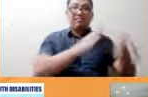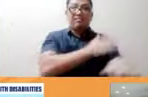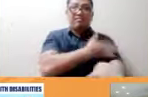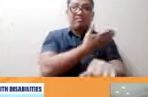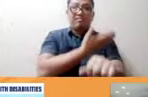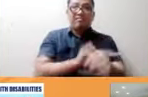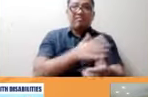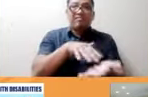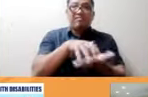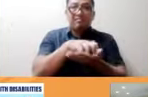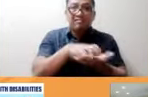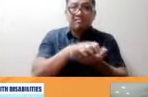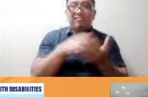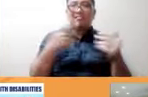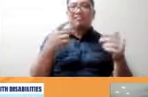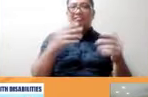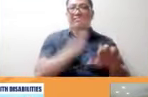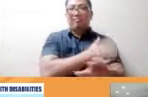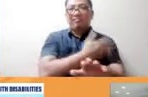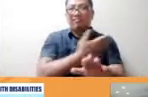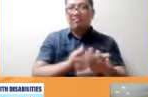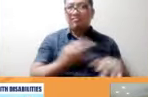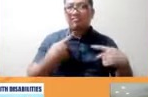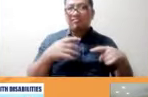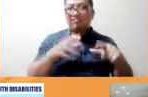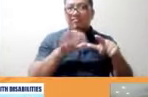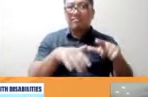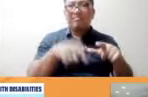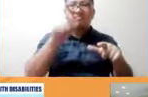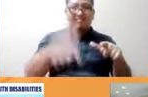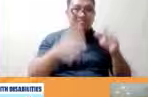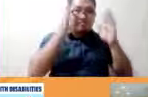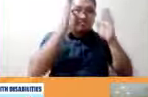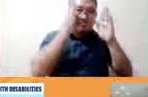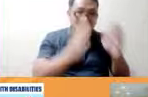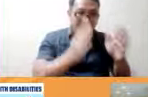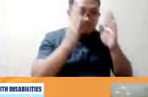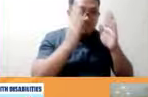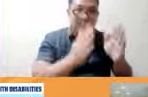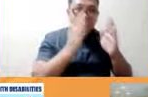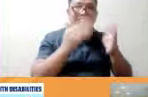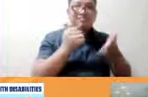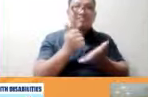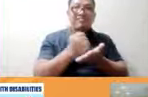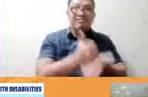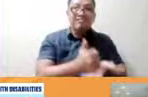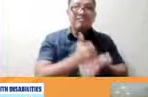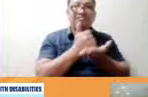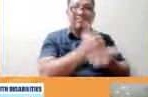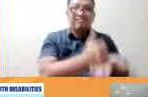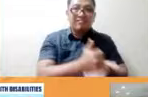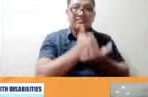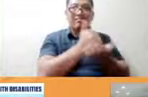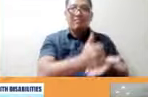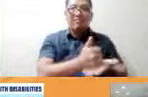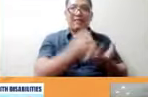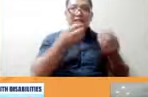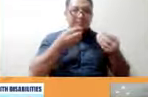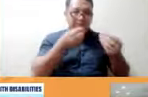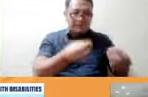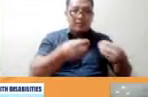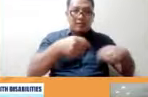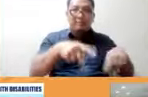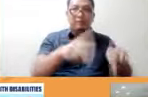at may kapansanan doon kagap magbuhos ng tulog ng opportunity so